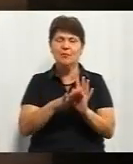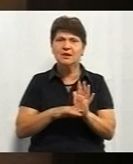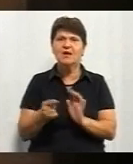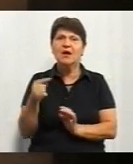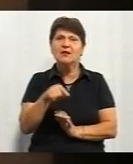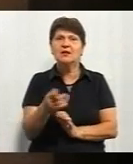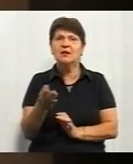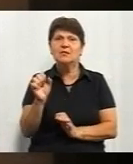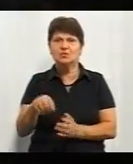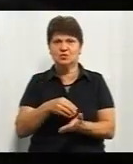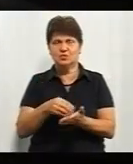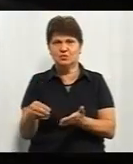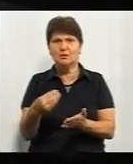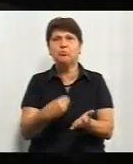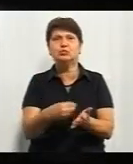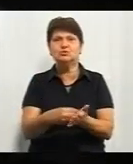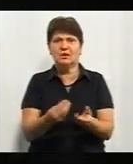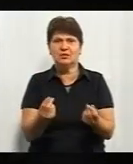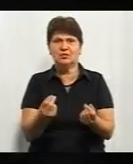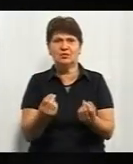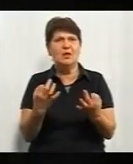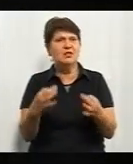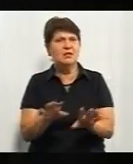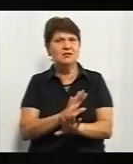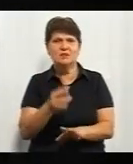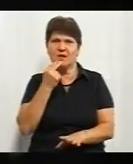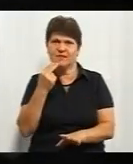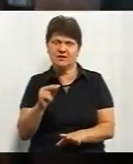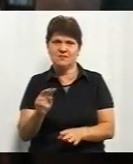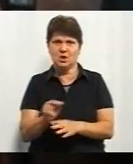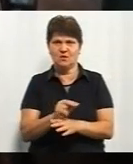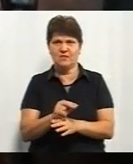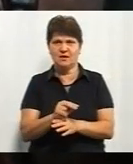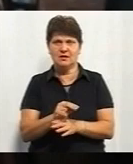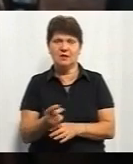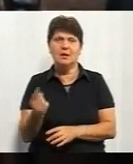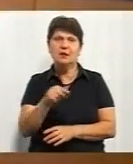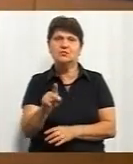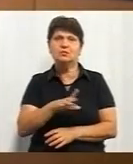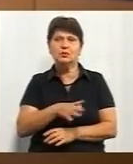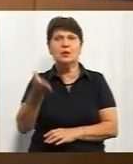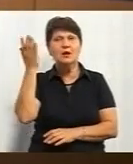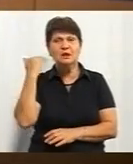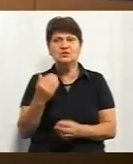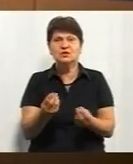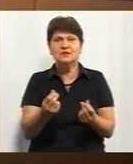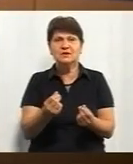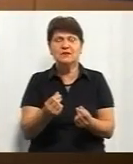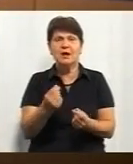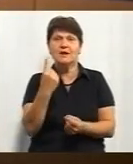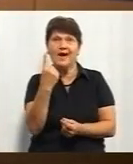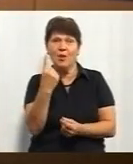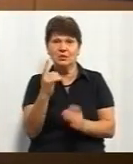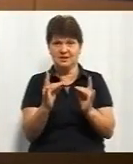тобто ті, які можуть купувати за бюджетні кошти, не дозволяють ефективно лікувати. Те, що було раніше фінансування на ліжкодень,